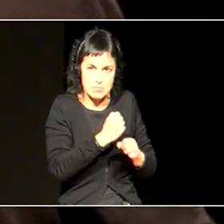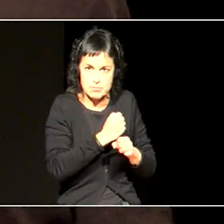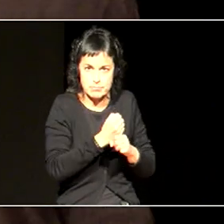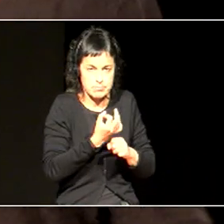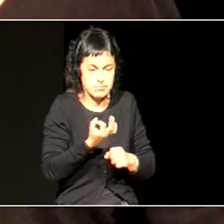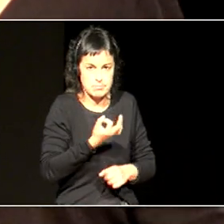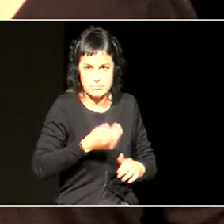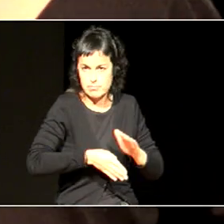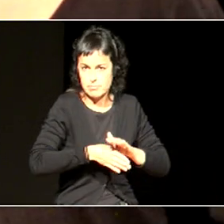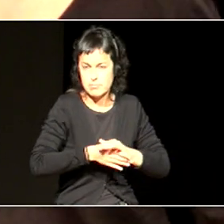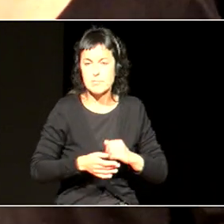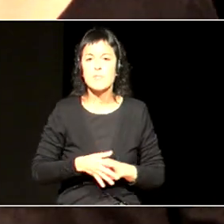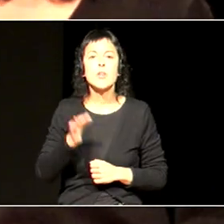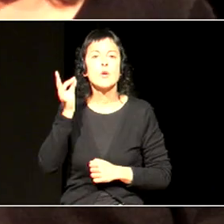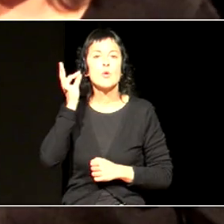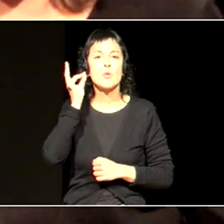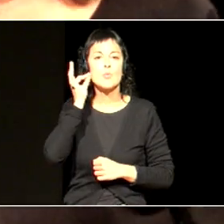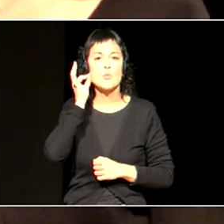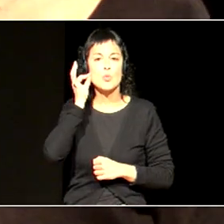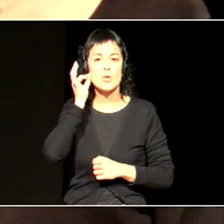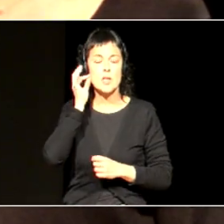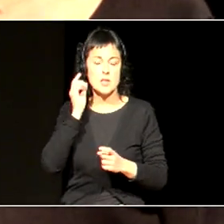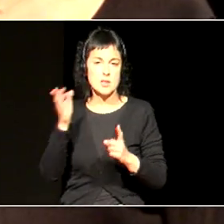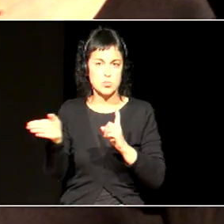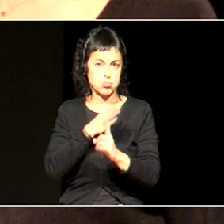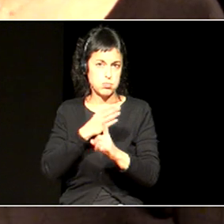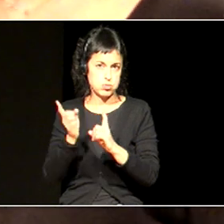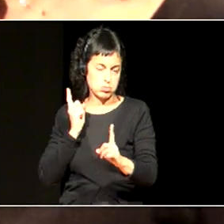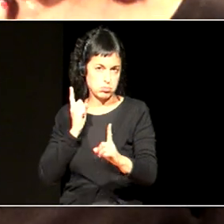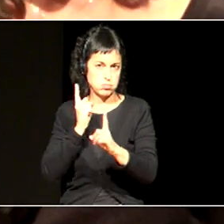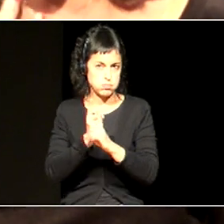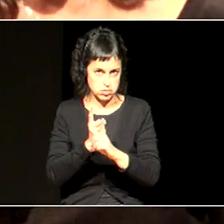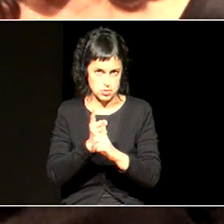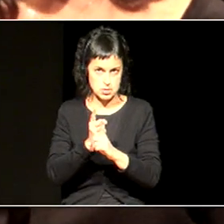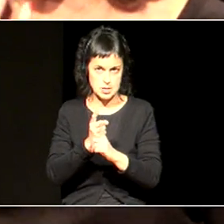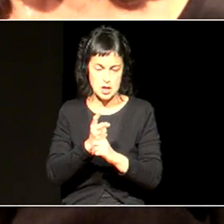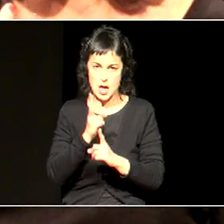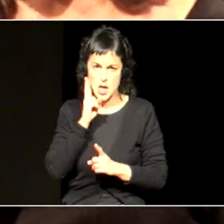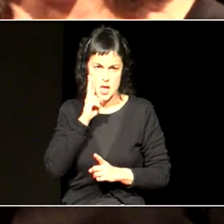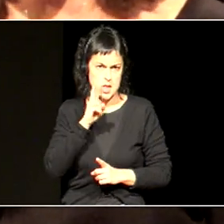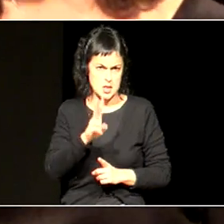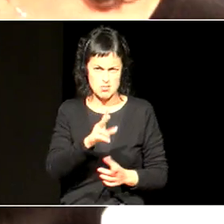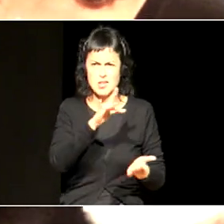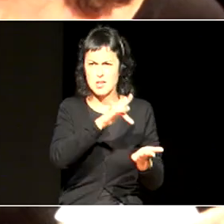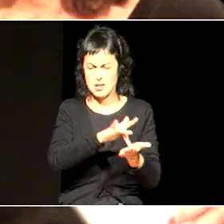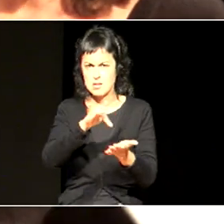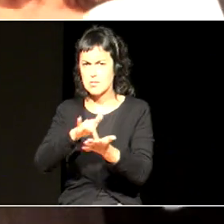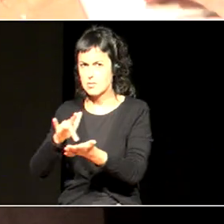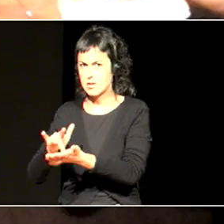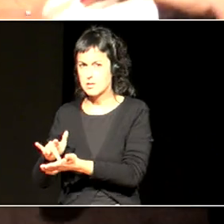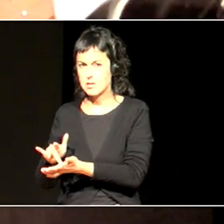Emakumen aurkako indarkeria, ez horretaz, bueno, argitagarbia agertzen da, ondino, indarkeria hori zuertatzen da, zeren eta,